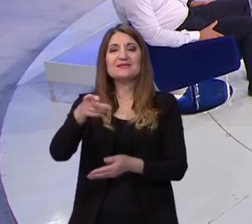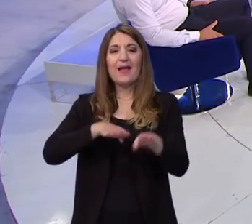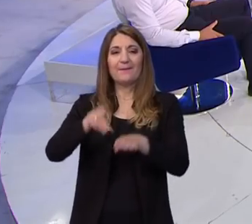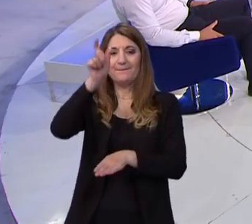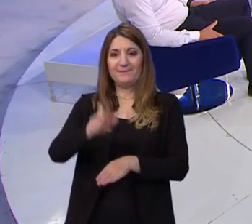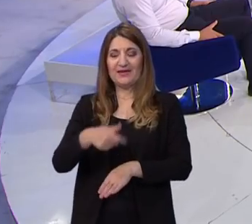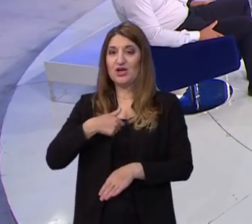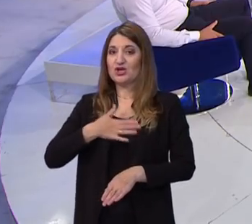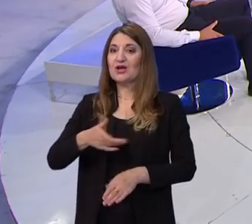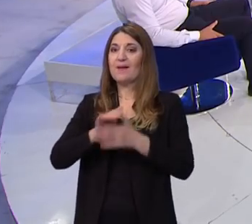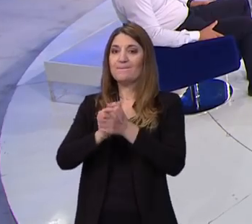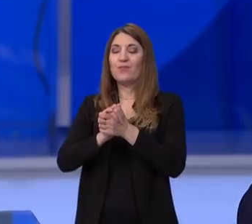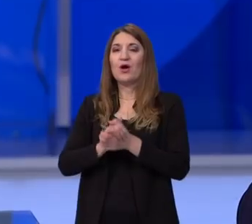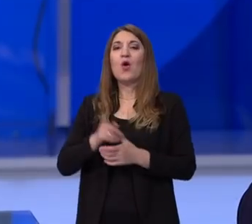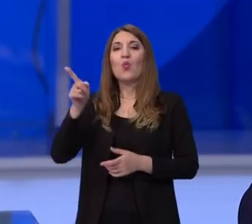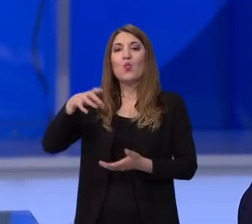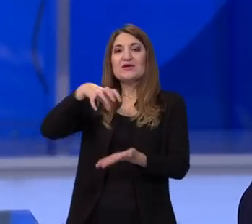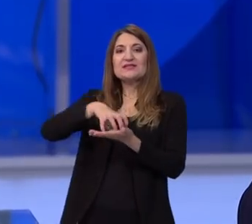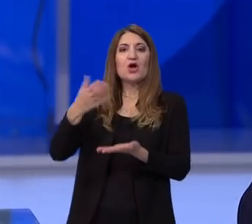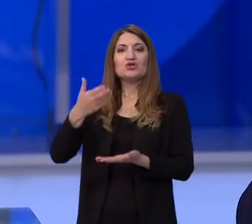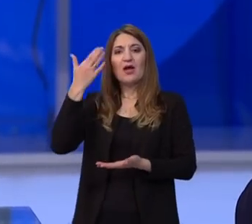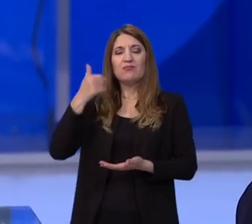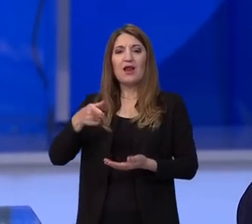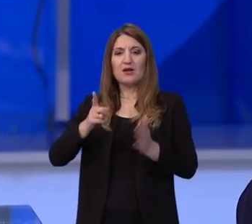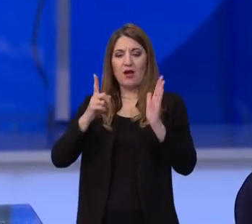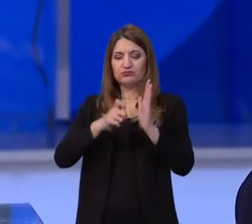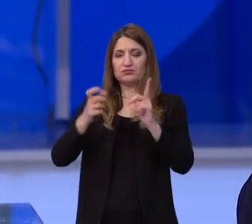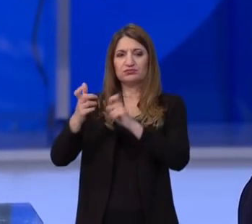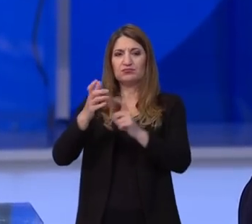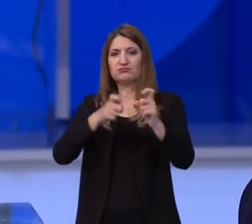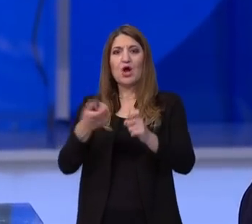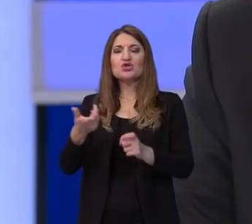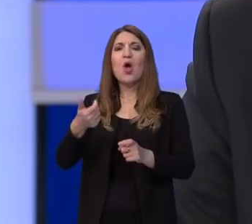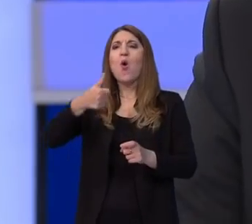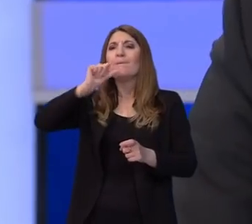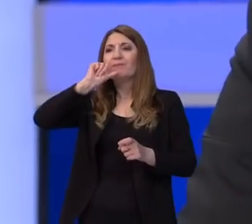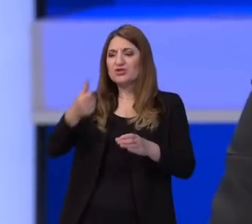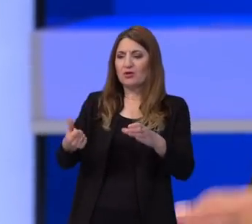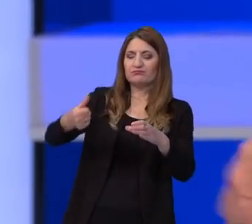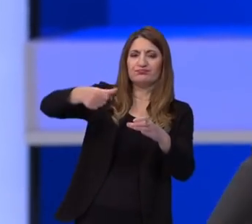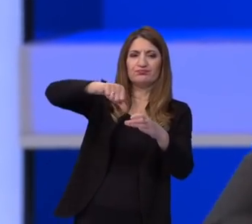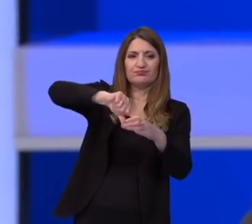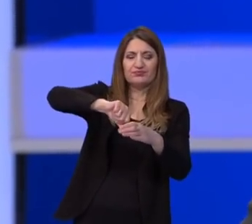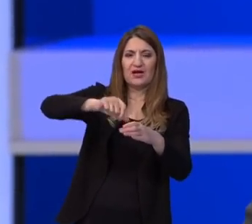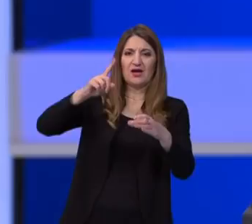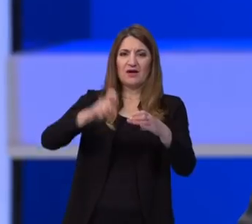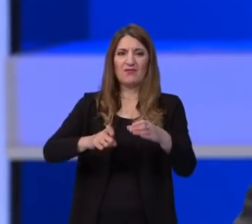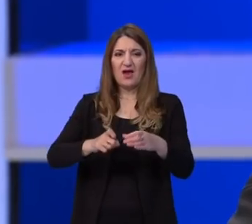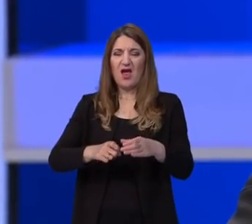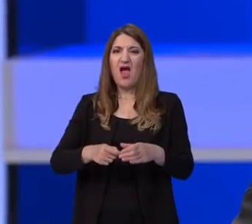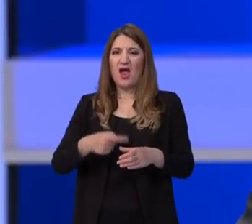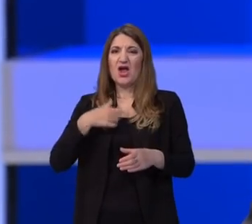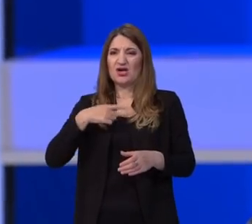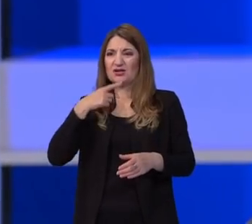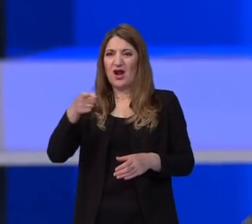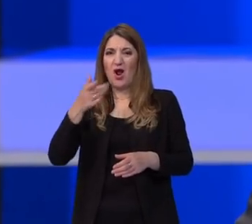priznat da želim ovim putem pozdraviti kolegicu u Zadru koja je nastradala od dezenficijansa koji su i učenice nalili u piće. I molila bi ministra da povuče izjavu da je to